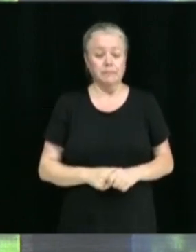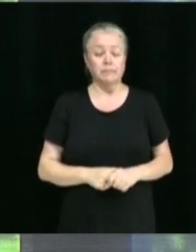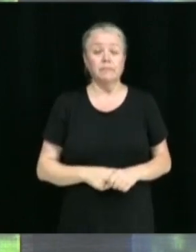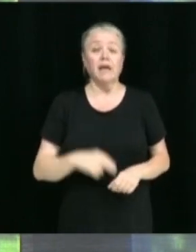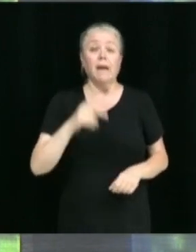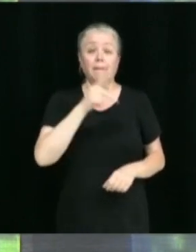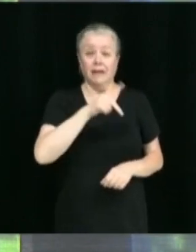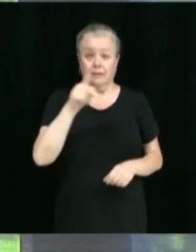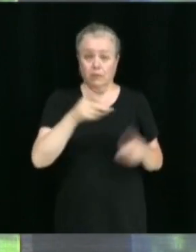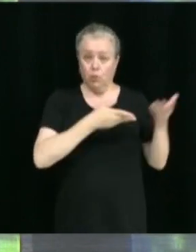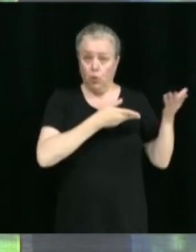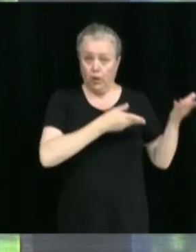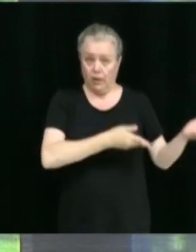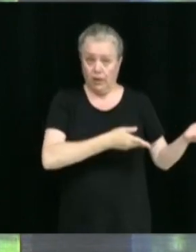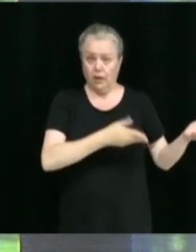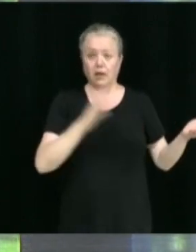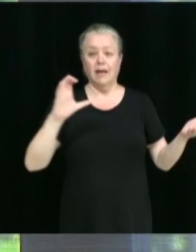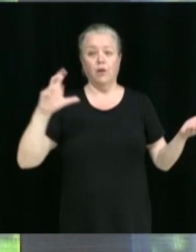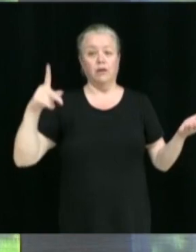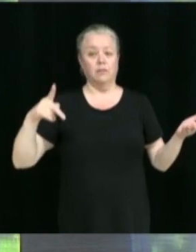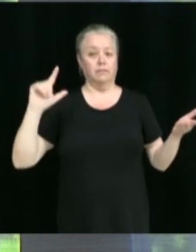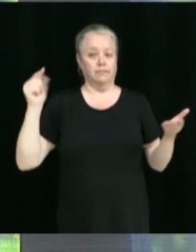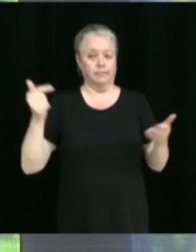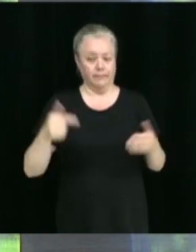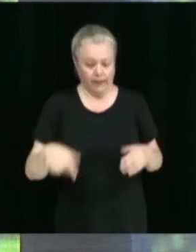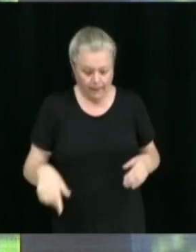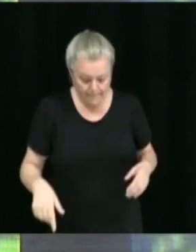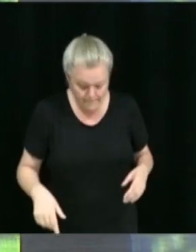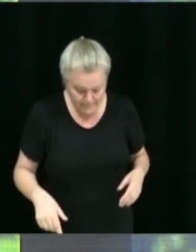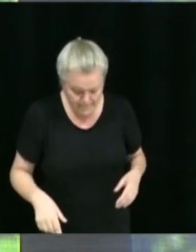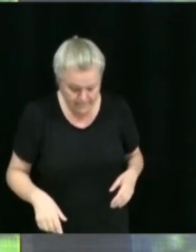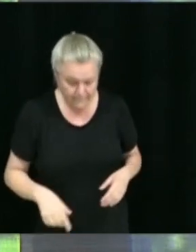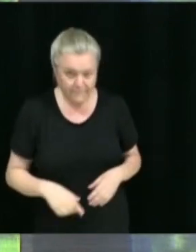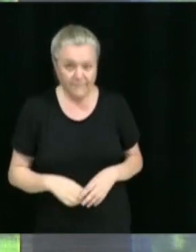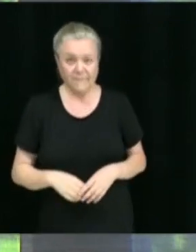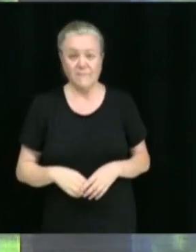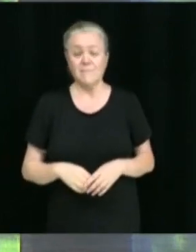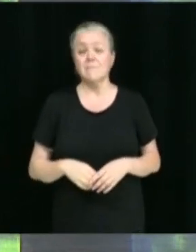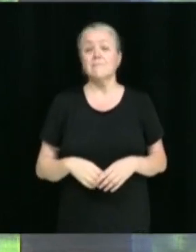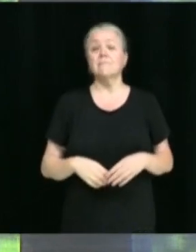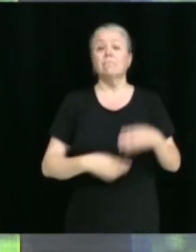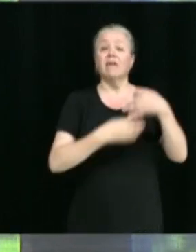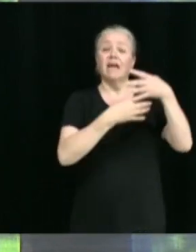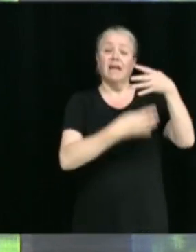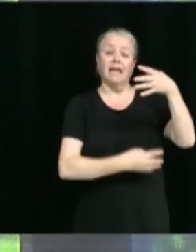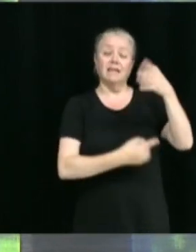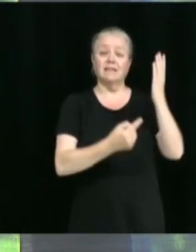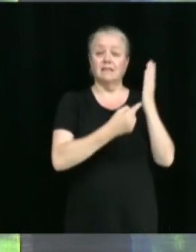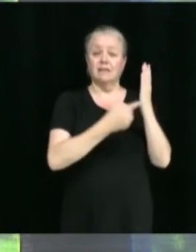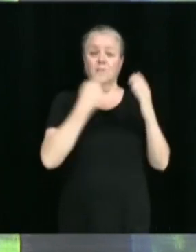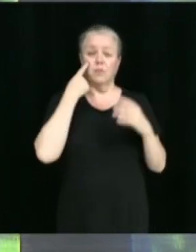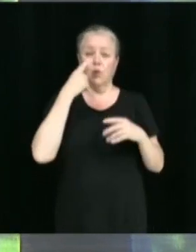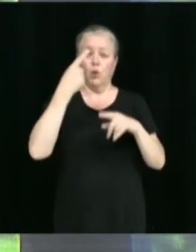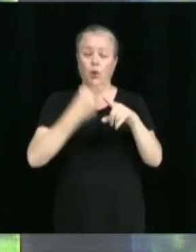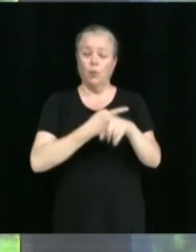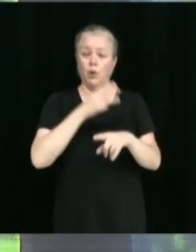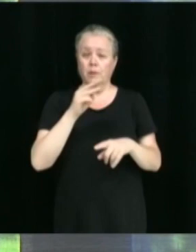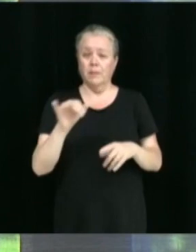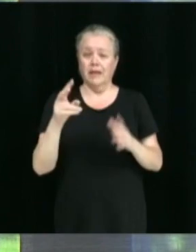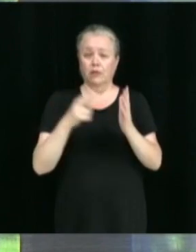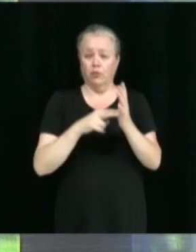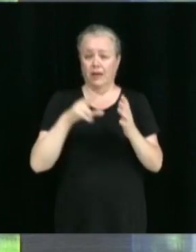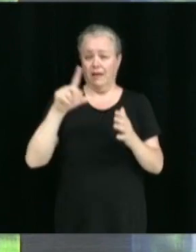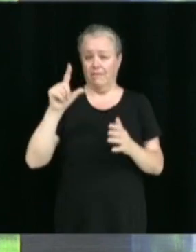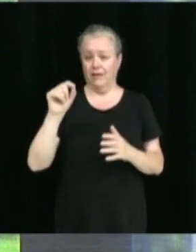Patrick Paulin propose, Caroline Pilon, second. Liste des comptes pour le mois de mai 2024, totalisant 10